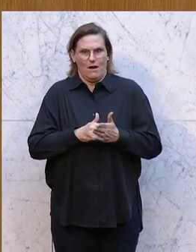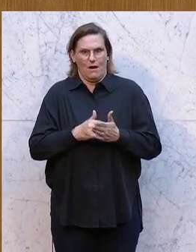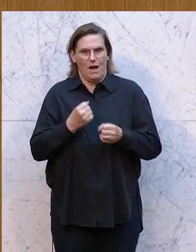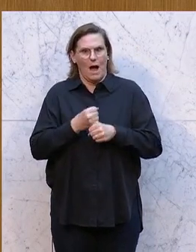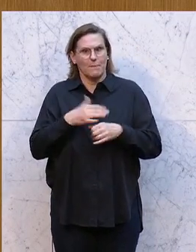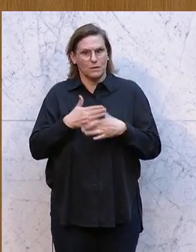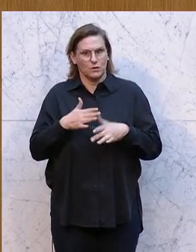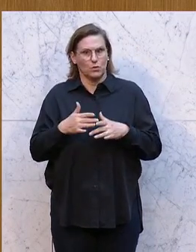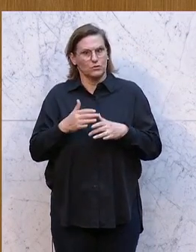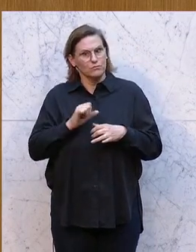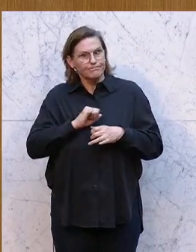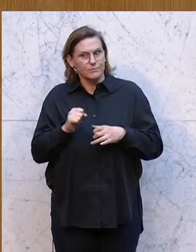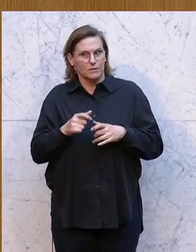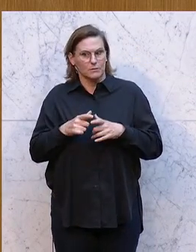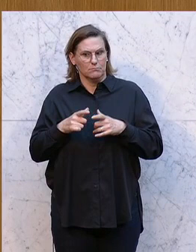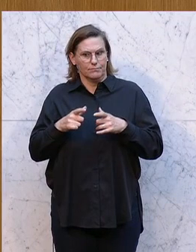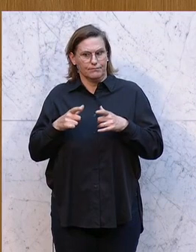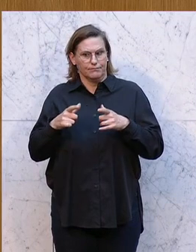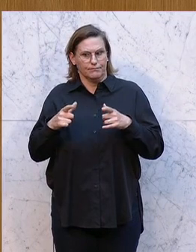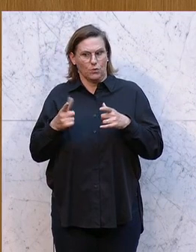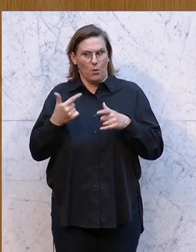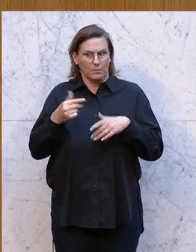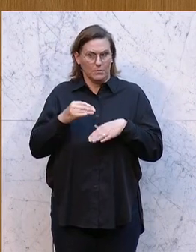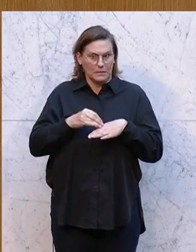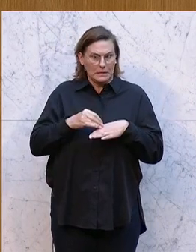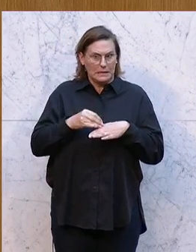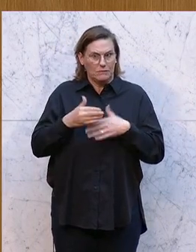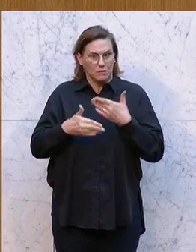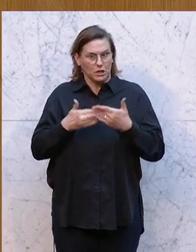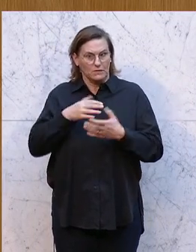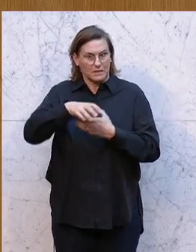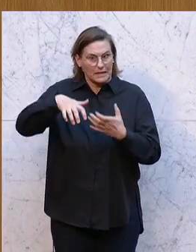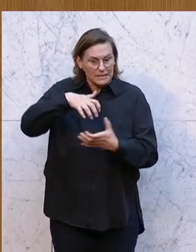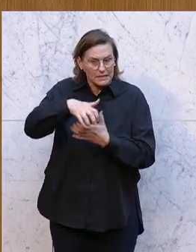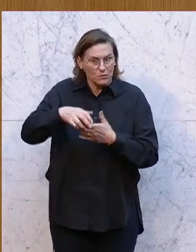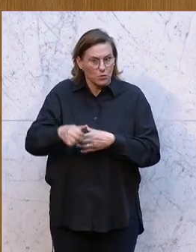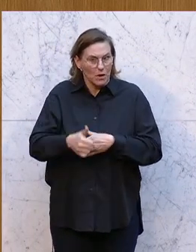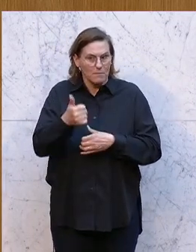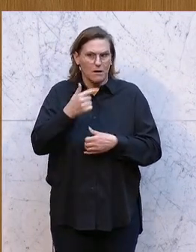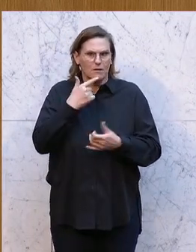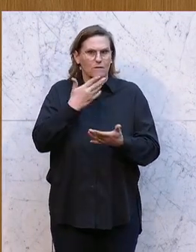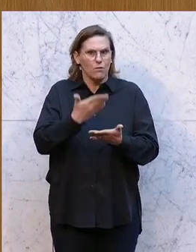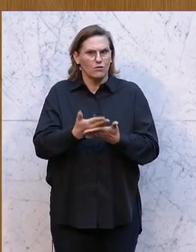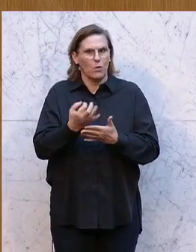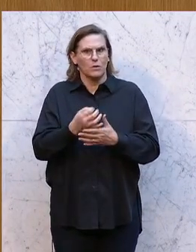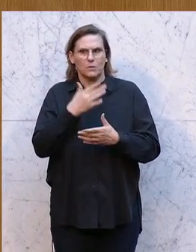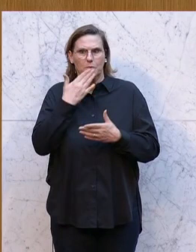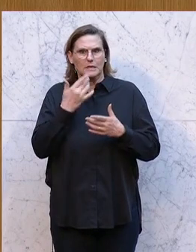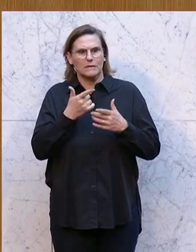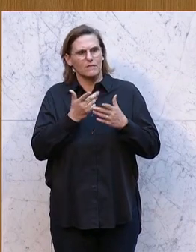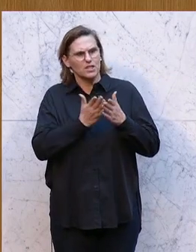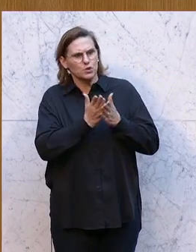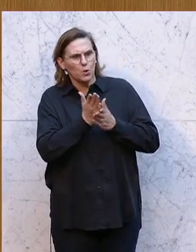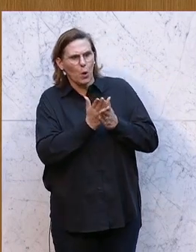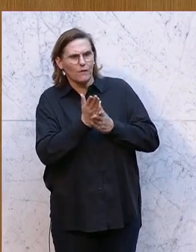Arbeitslosigkeit. Wir haben eine sich ankündigte Wirtschaftskrise. Und das, was Sie heute vorschlagen, ist keine Erweiterung des Service,